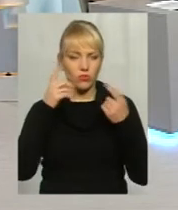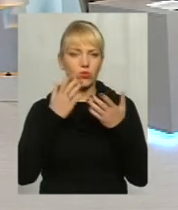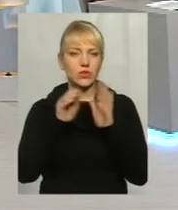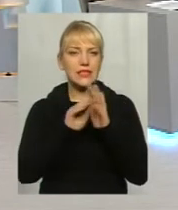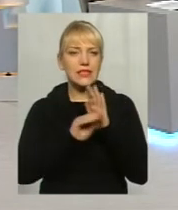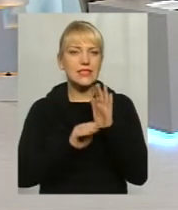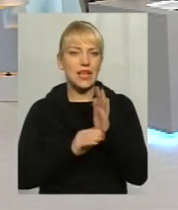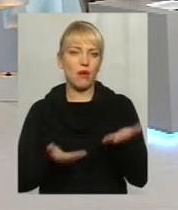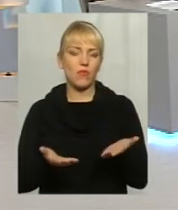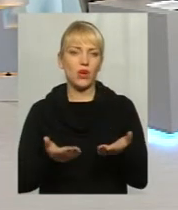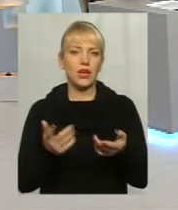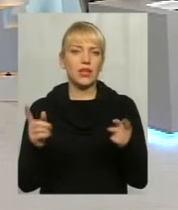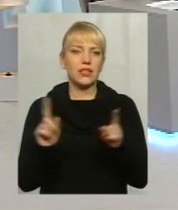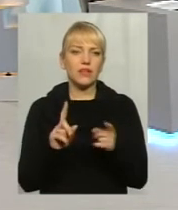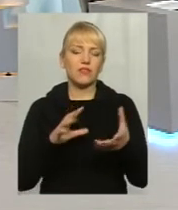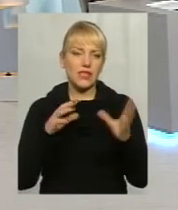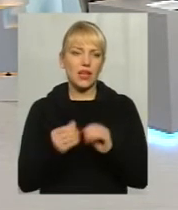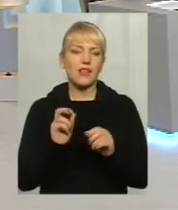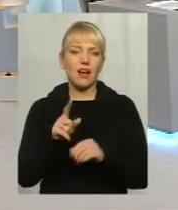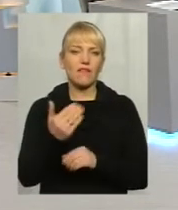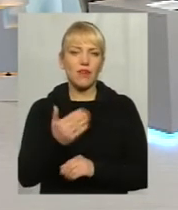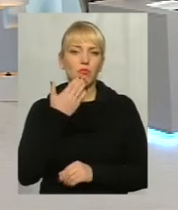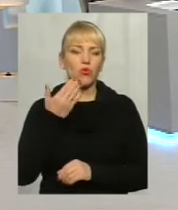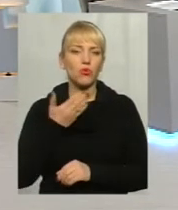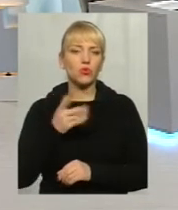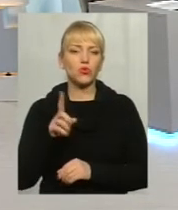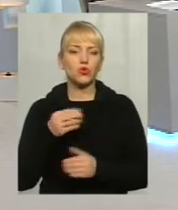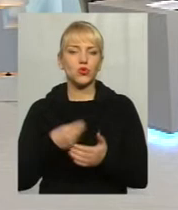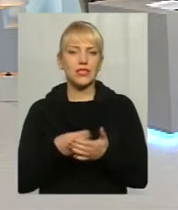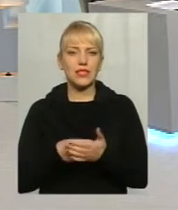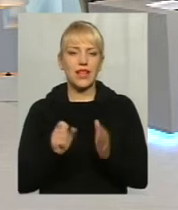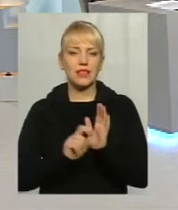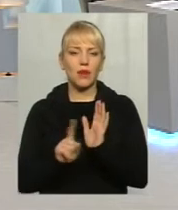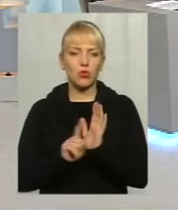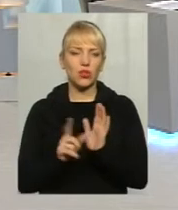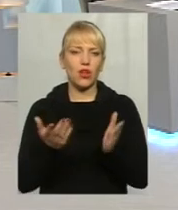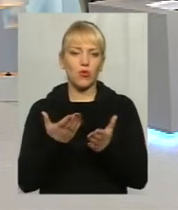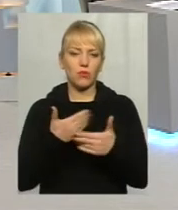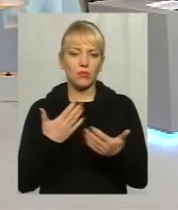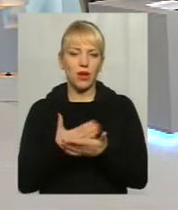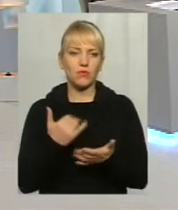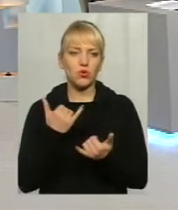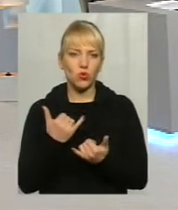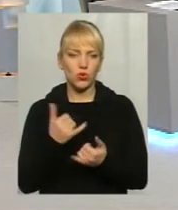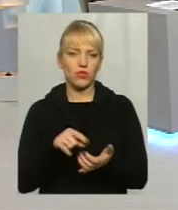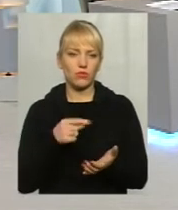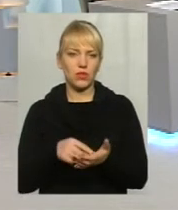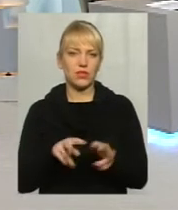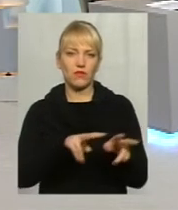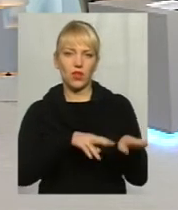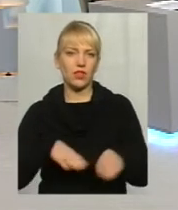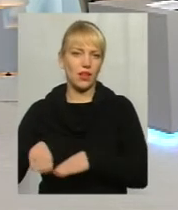як ви взагалі прокоментуєте, те, що ціна на проїзд, яку ми маємо сьогодні в місті, пане Олександр, вона така, як по всій